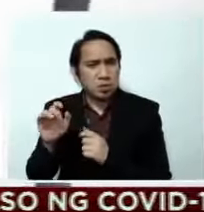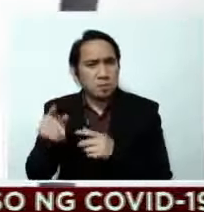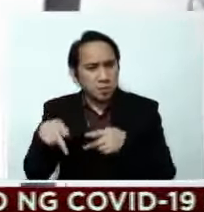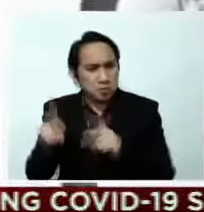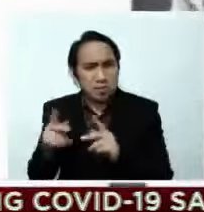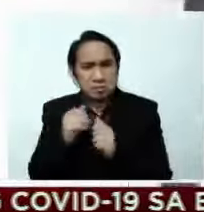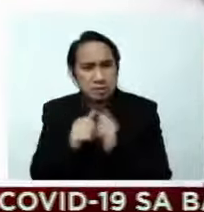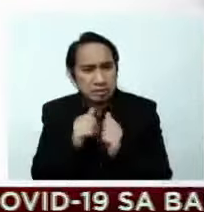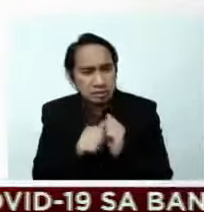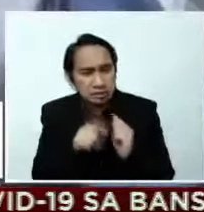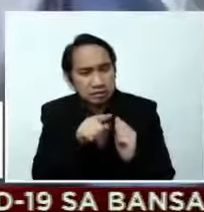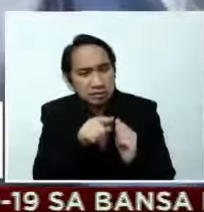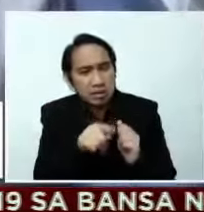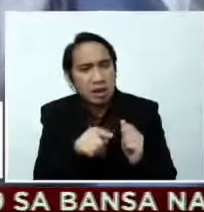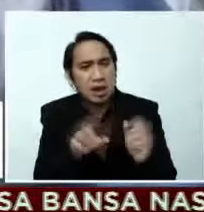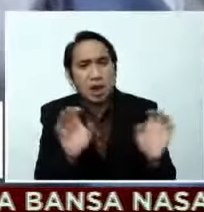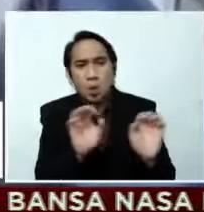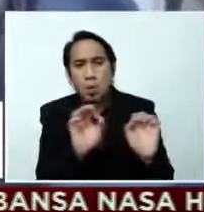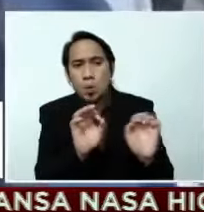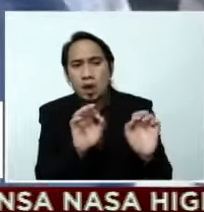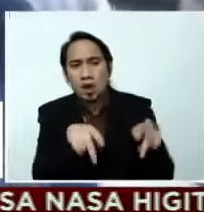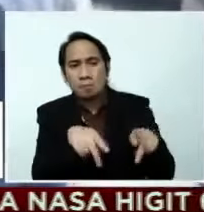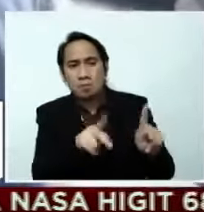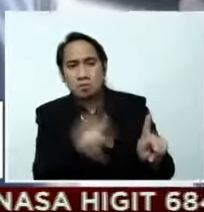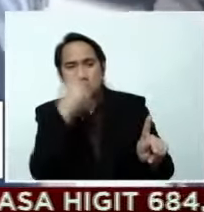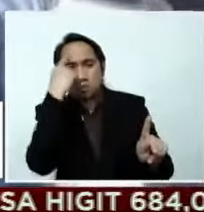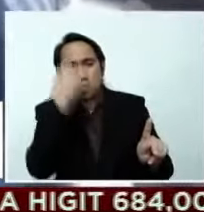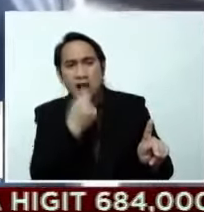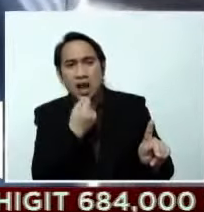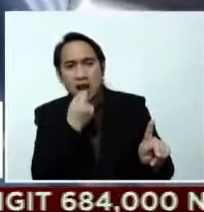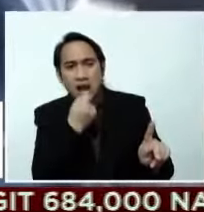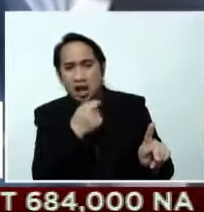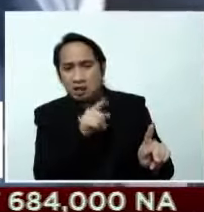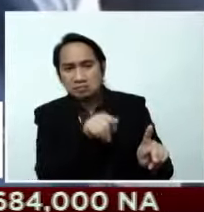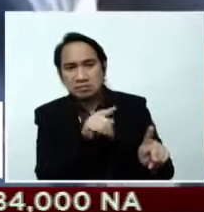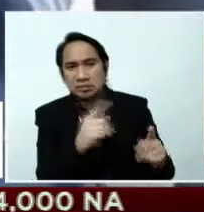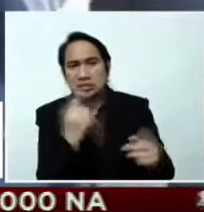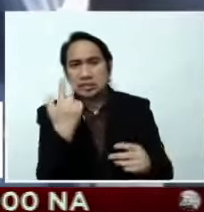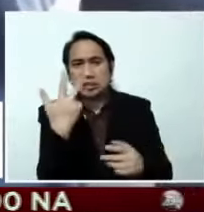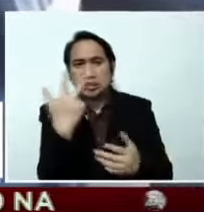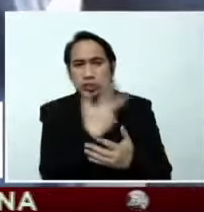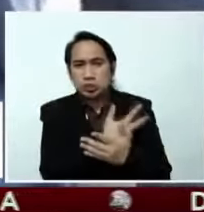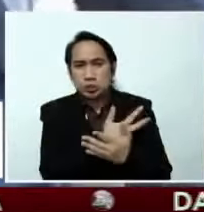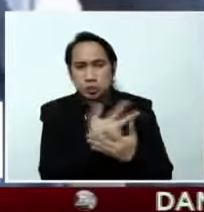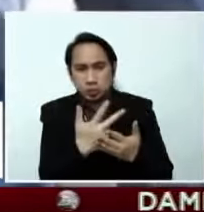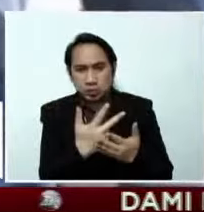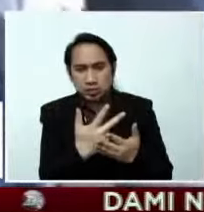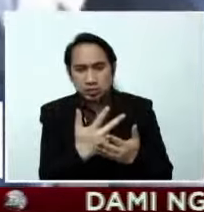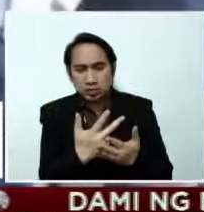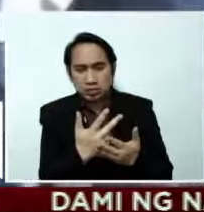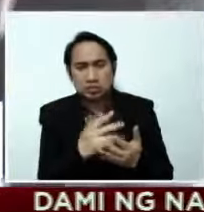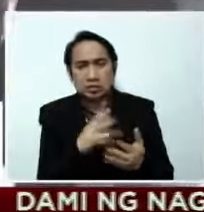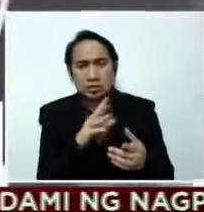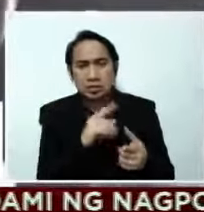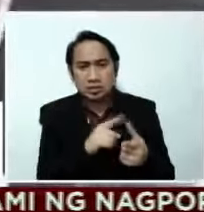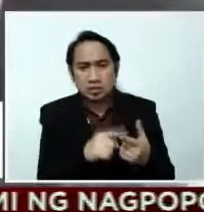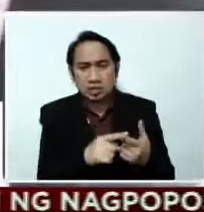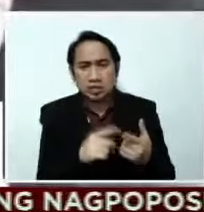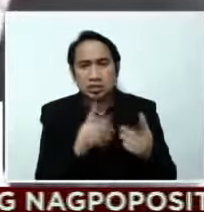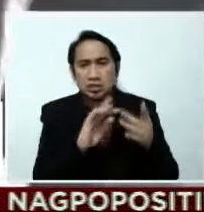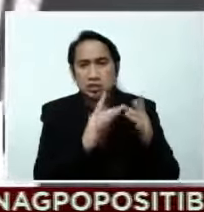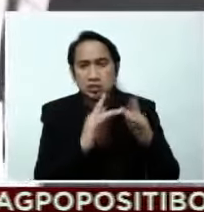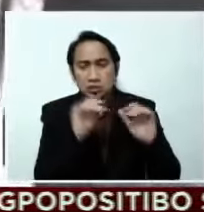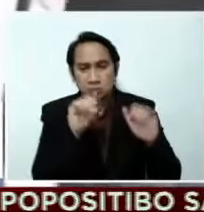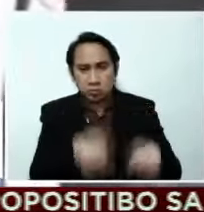na walang kaukulang permit. Tatlong linggo nang nag-ooperate ang swab experts PH at online ang booking. Sa